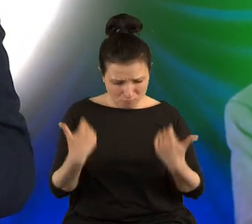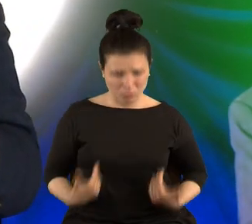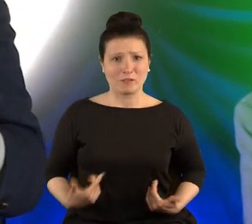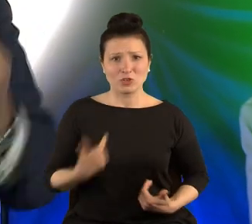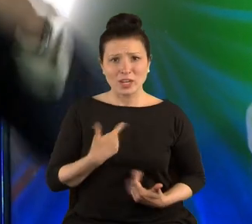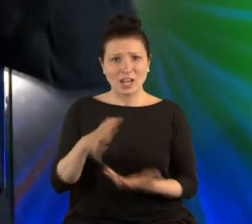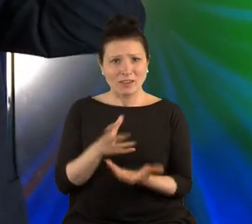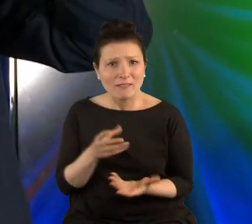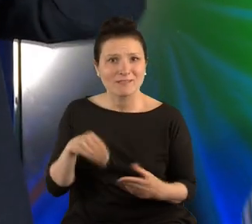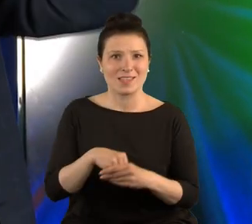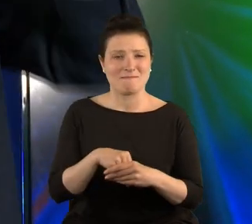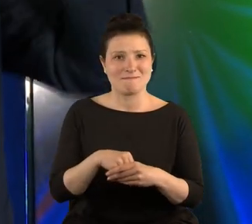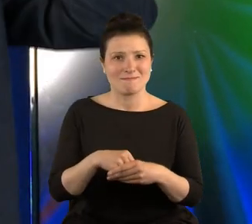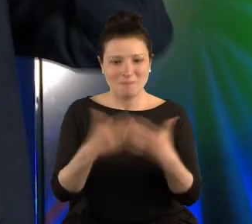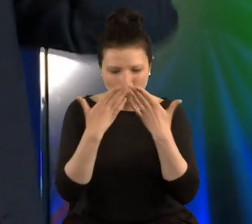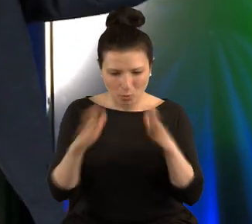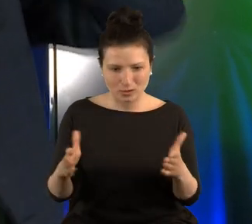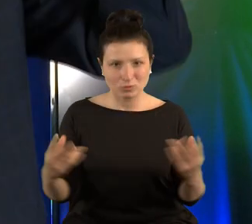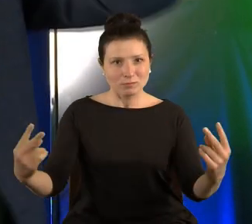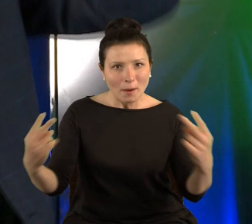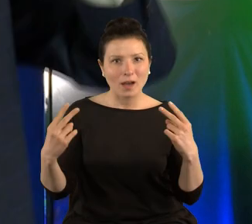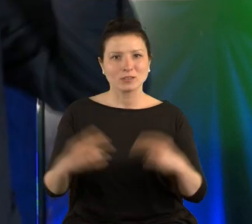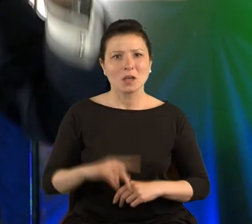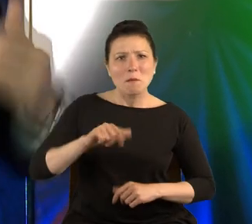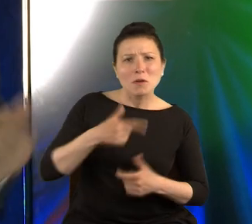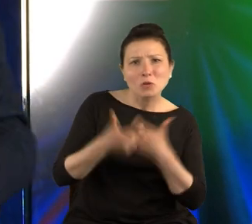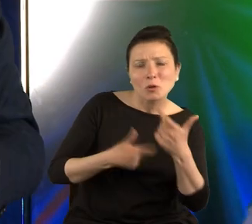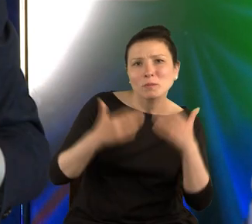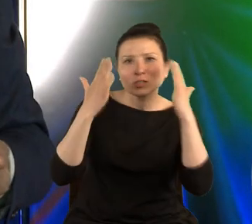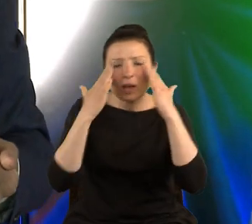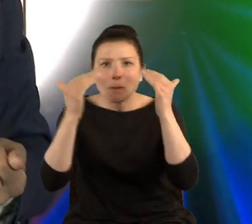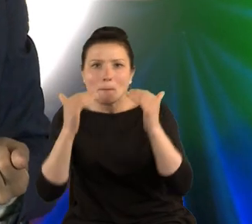My to robimy podświadomie, nieświadomie, półświadomie.